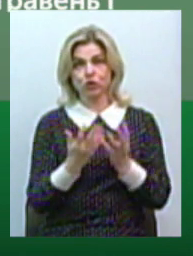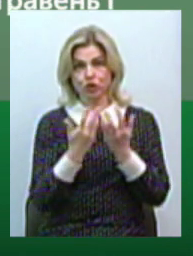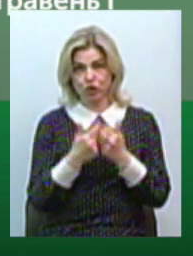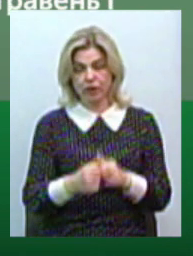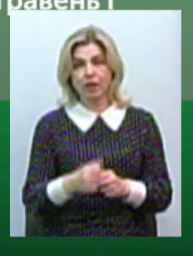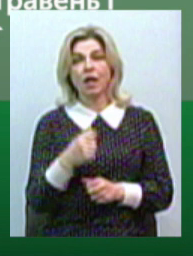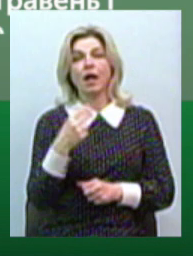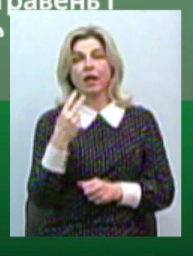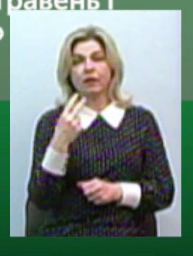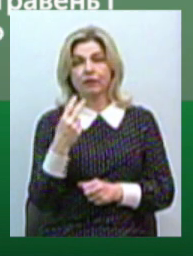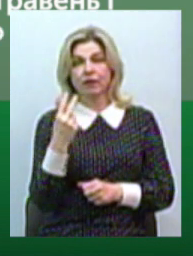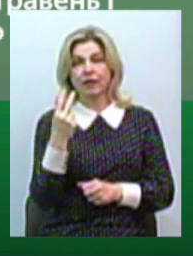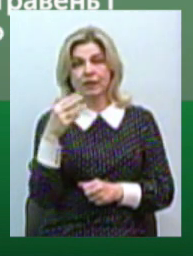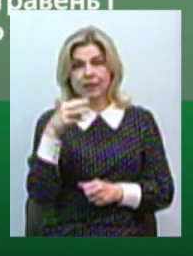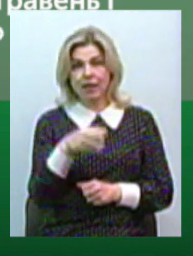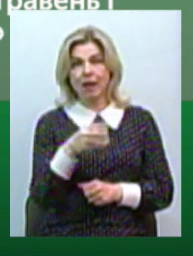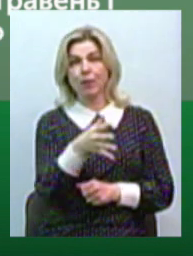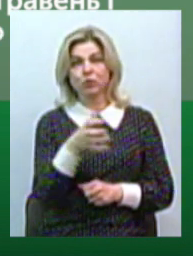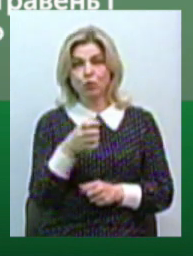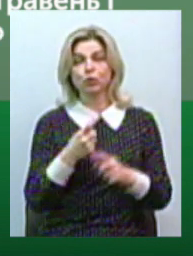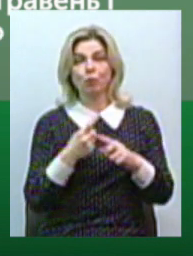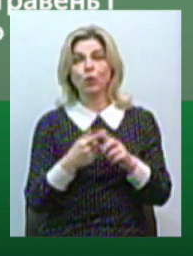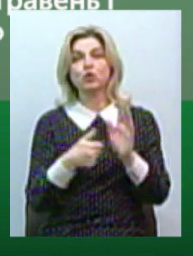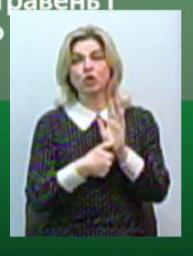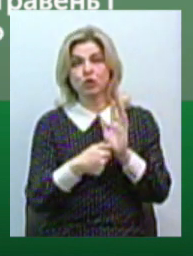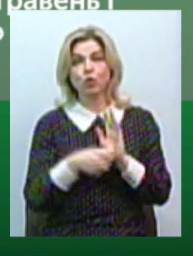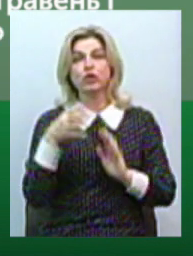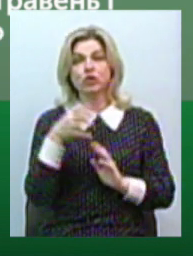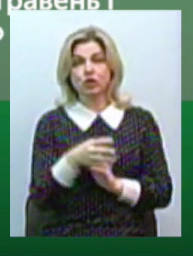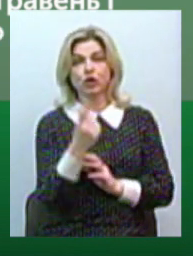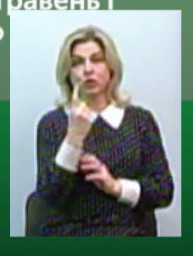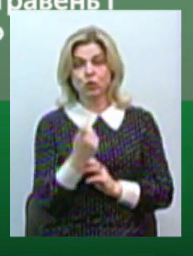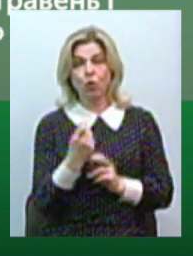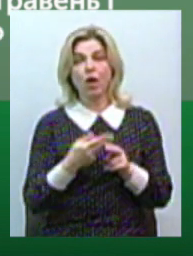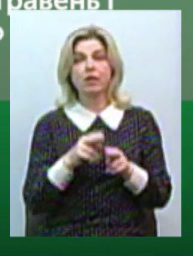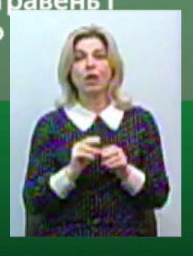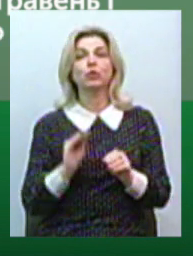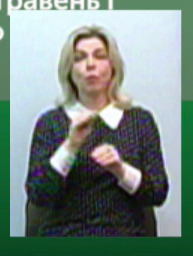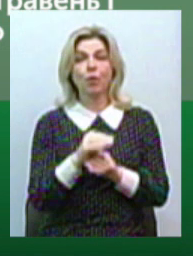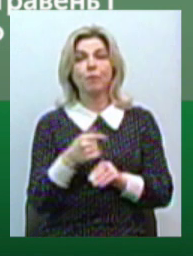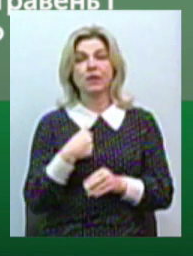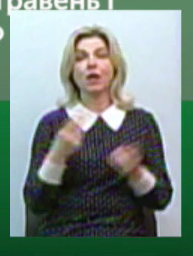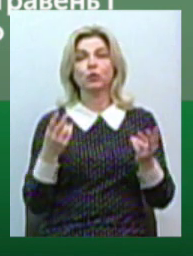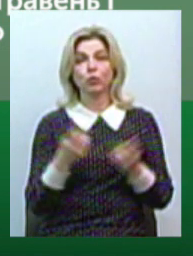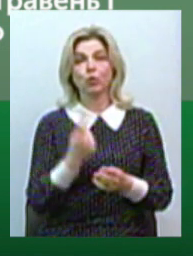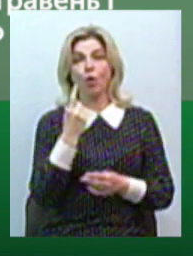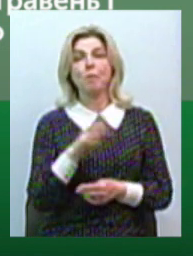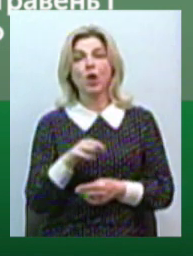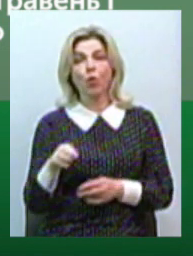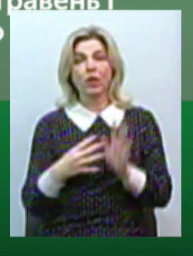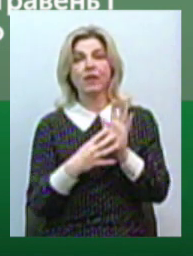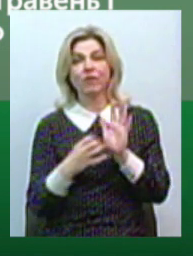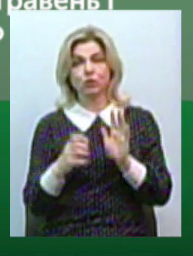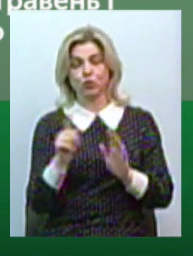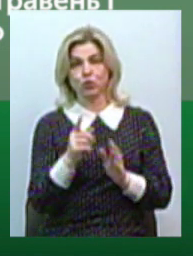плюс 1 мільйон 500, 3 500 плюс 600, це 4 100. Тобто додатково мне потрібно 1 мільйон 900, щоб